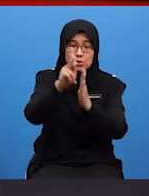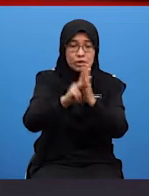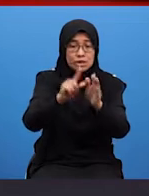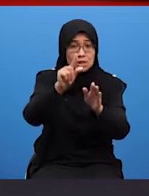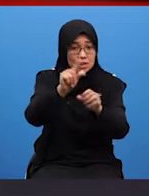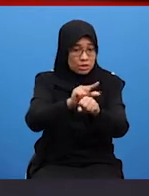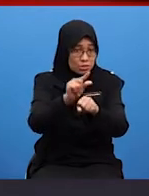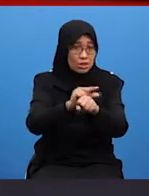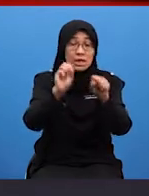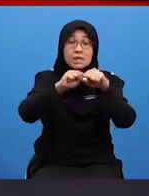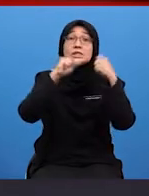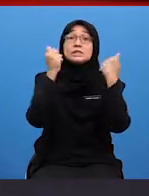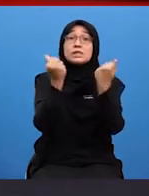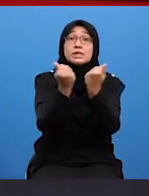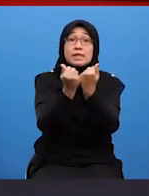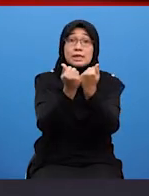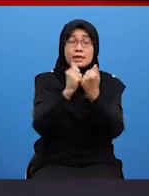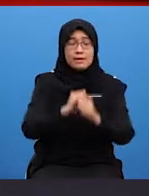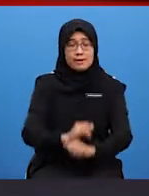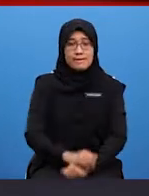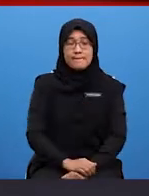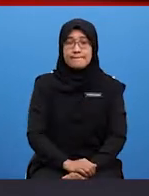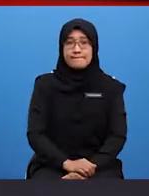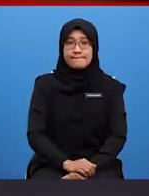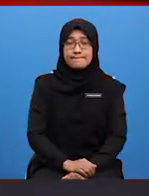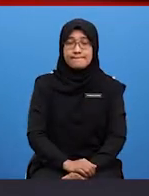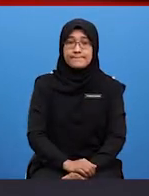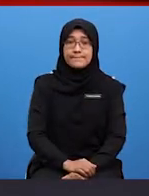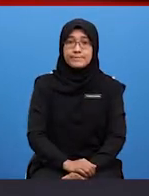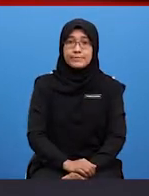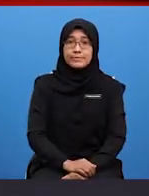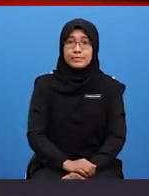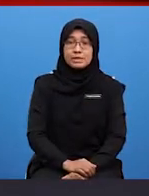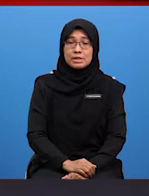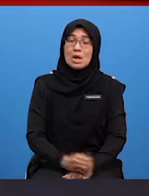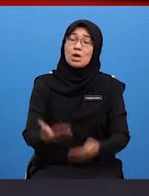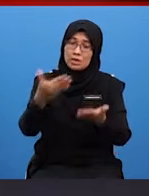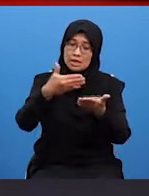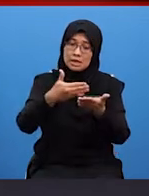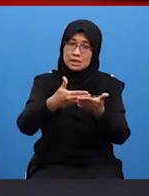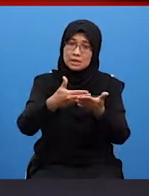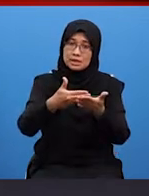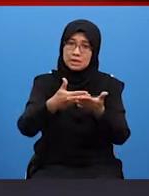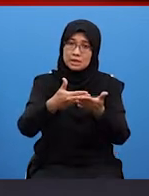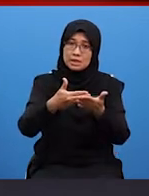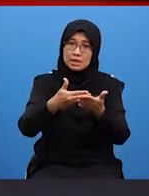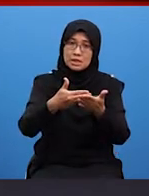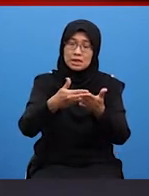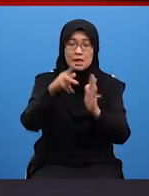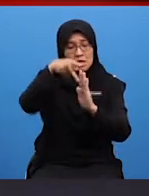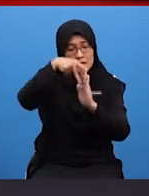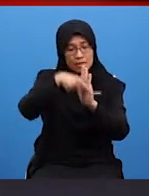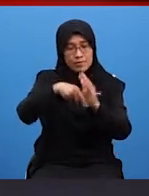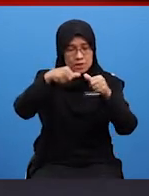ya Beg kertasnya, macam-macam desain dah sekarang Cikgu Arief ya Baiklah pelajar-pelajar sekarang, fasa seterusnya ialah penentuan